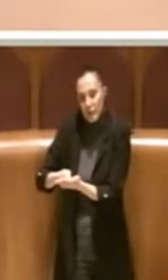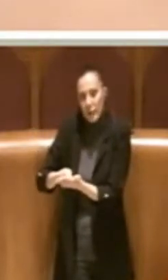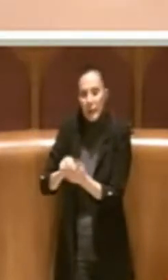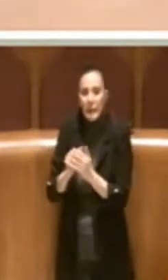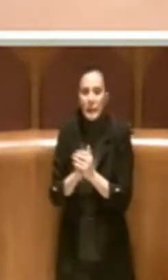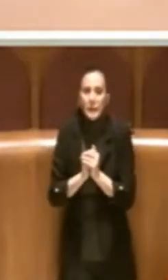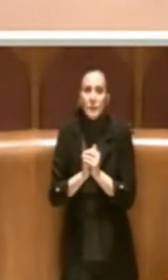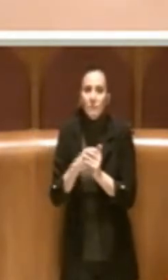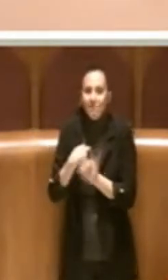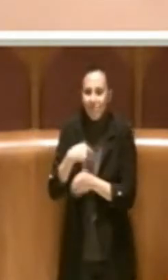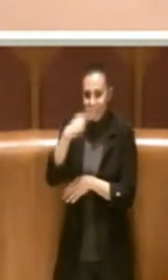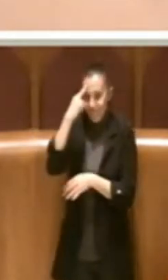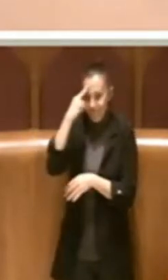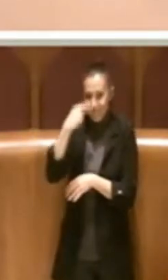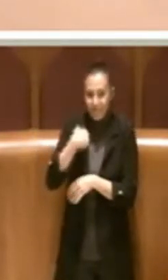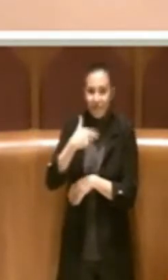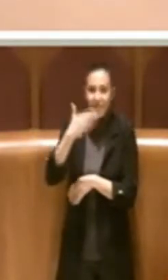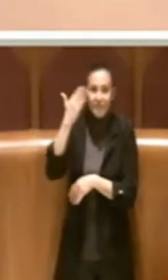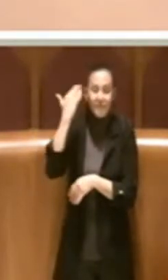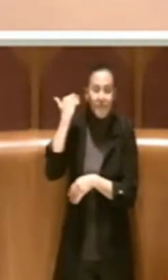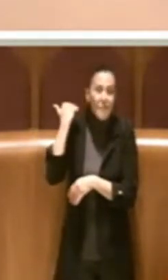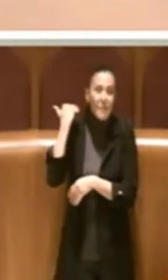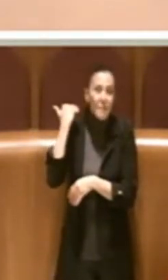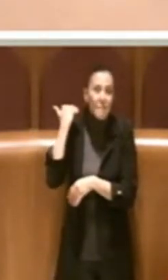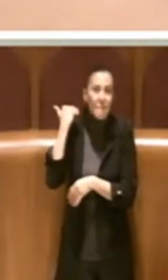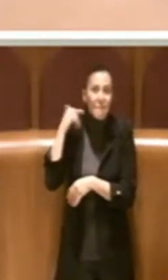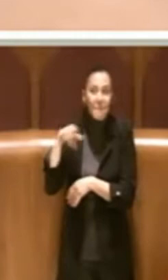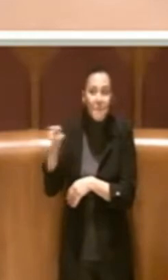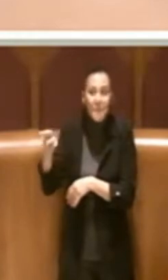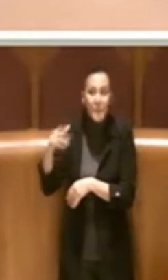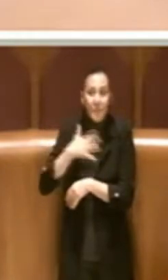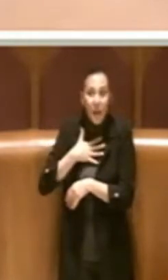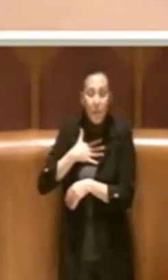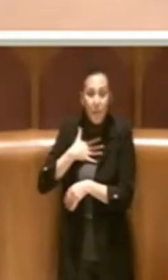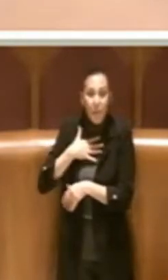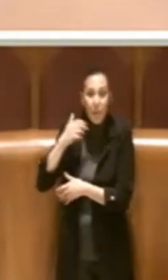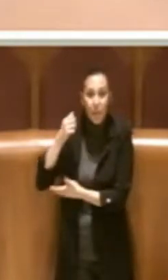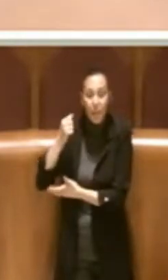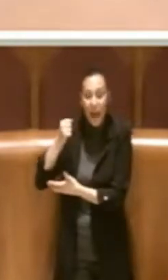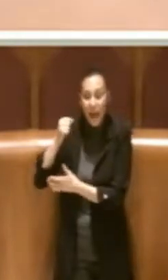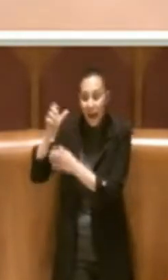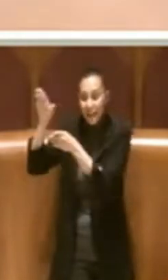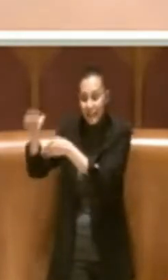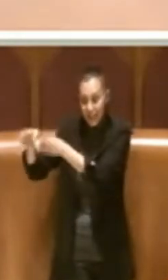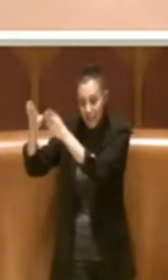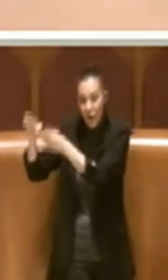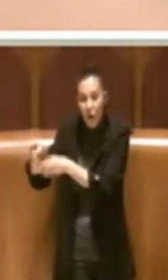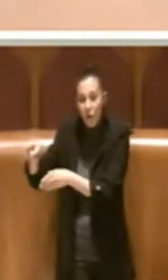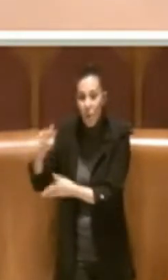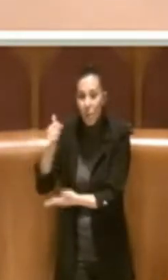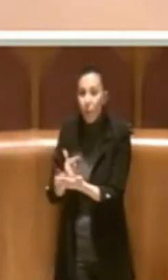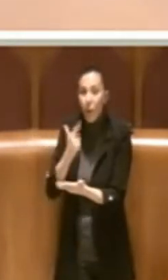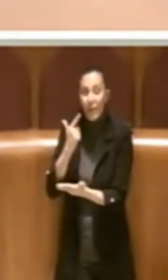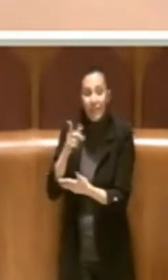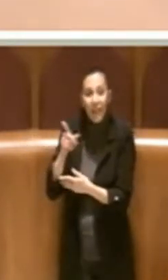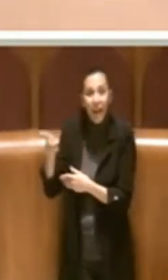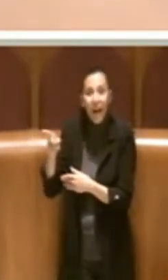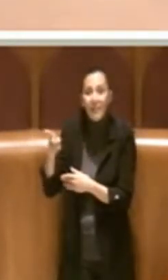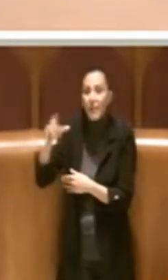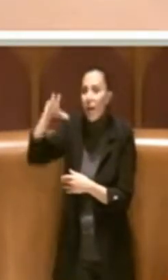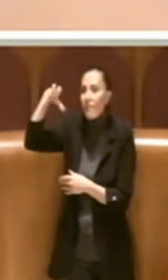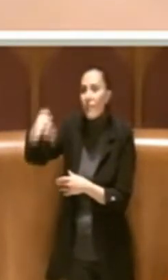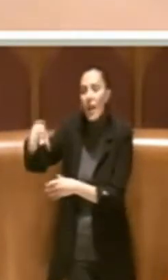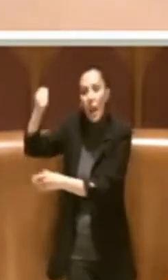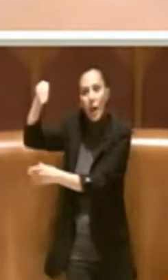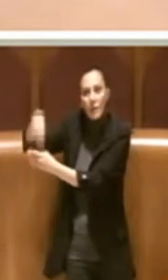Io ricordo che quel bene è particolarmente importante per tutta quanta la villa,